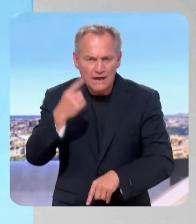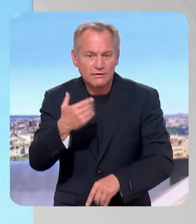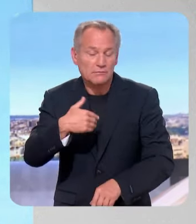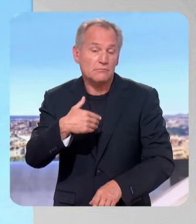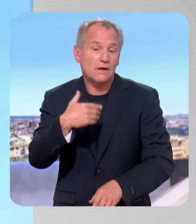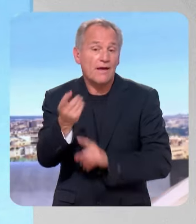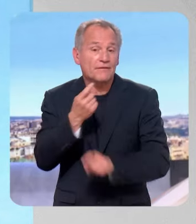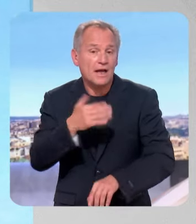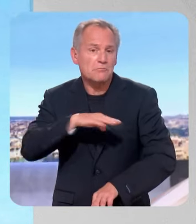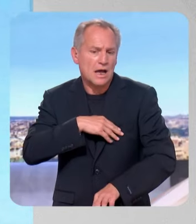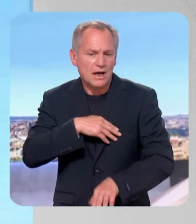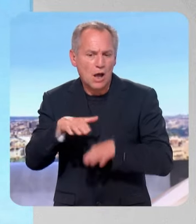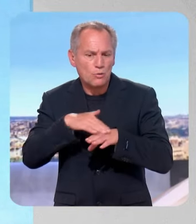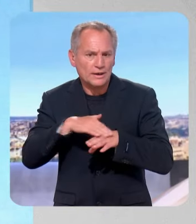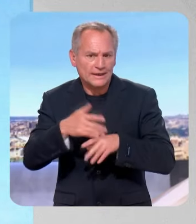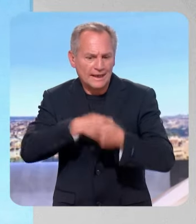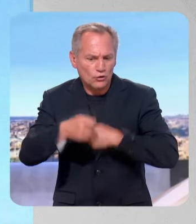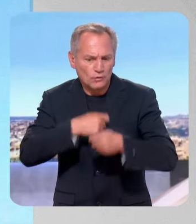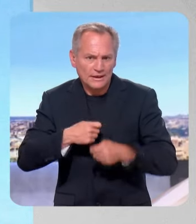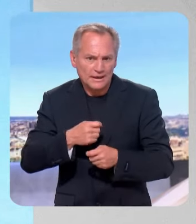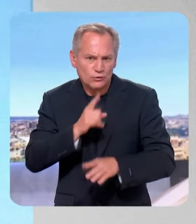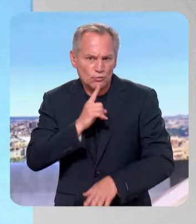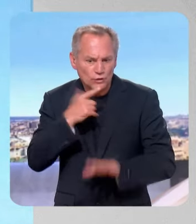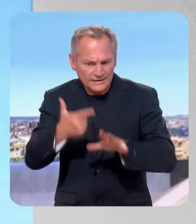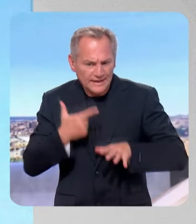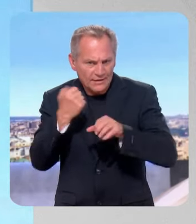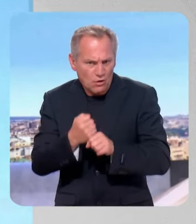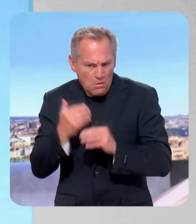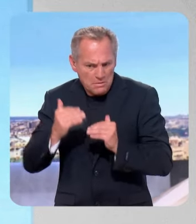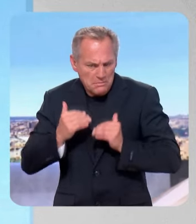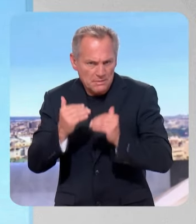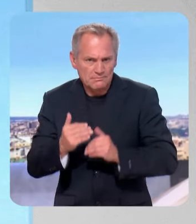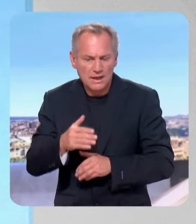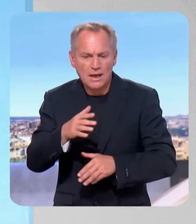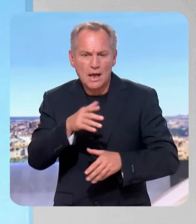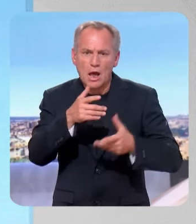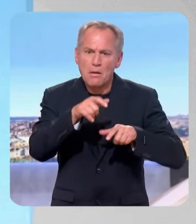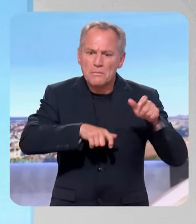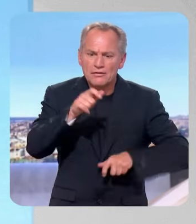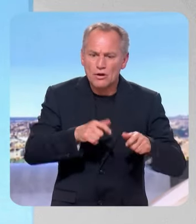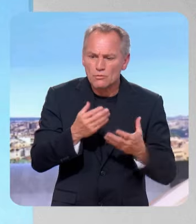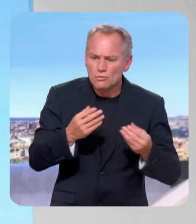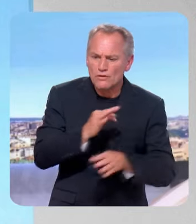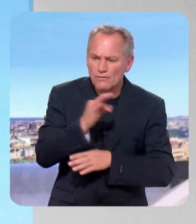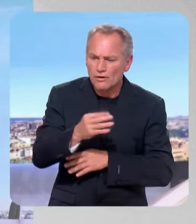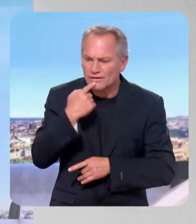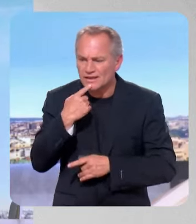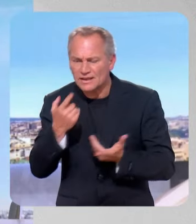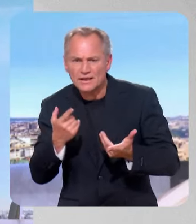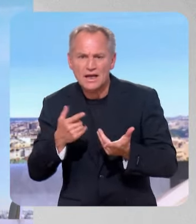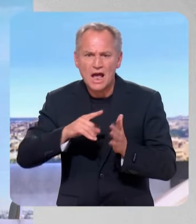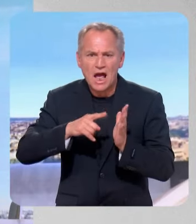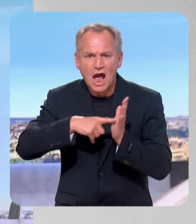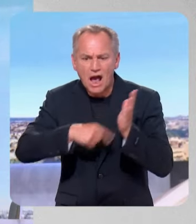économique qui est la même depuis 7 ans. Moi je vois beaucoup de nos compatriotes qui se disent mais pourquoi est-ce qu ont baissé les impôts de production sur les entreprises, pourquoi est-ce qu ont